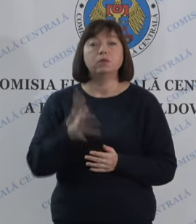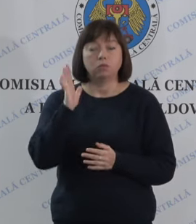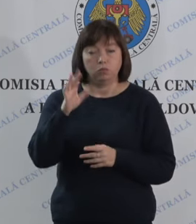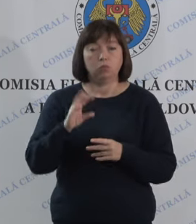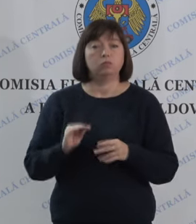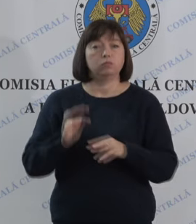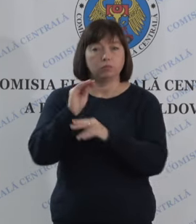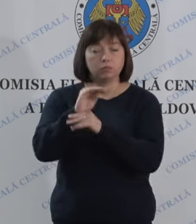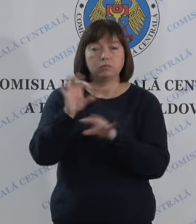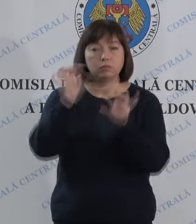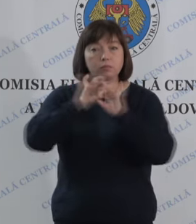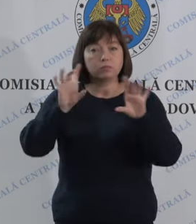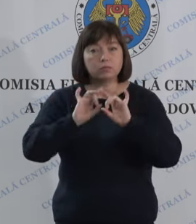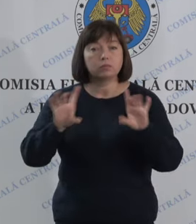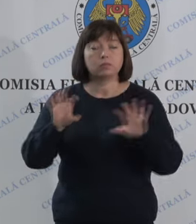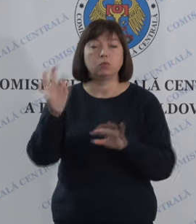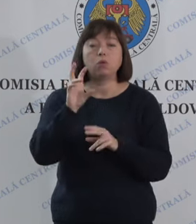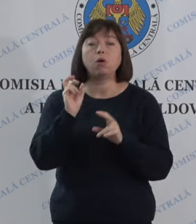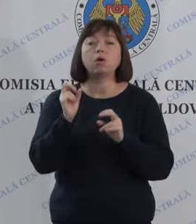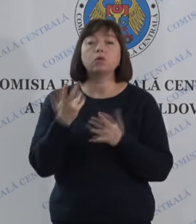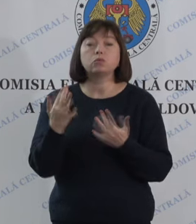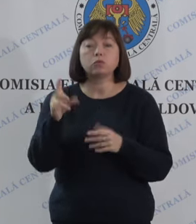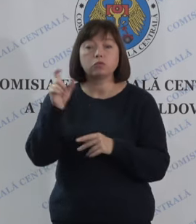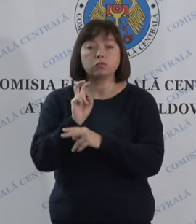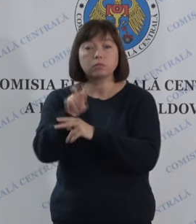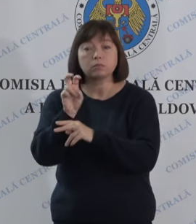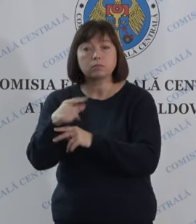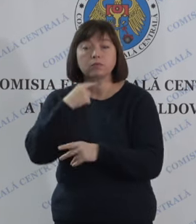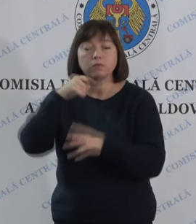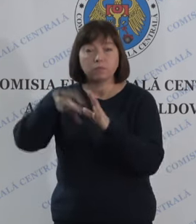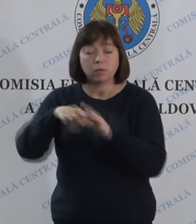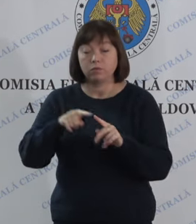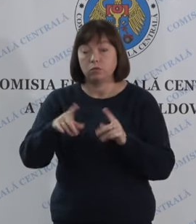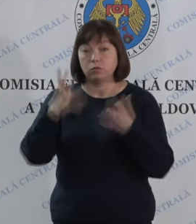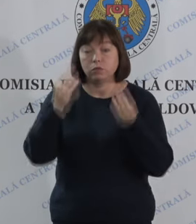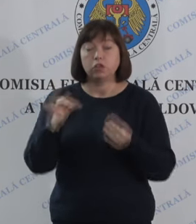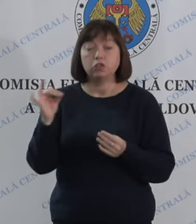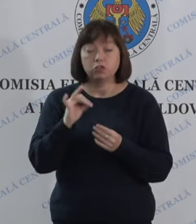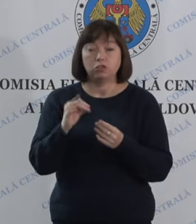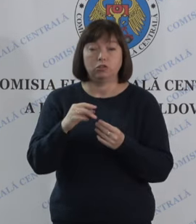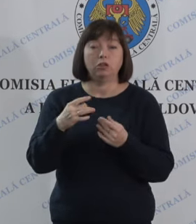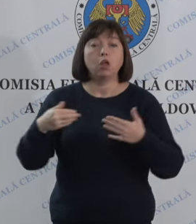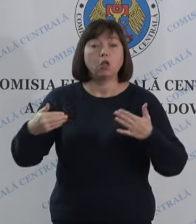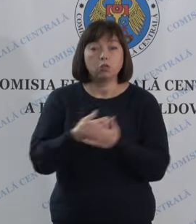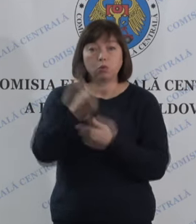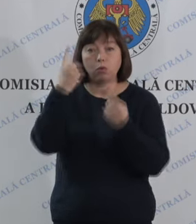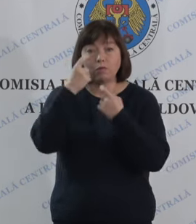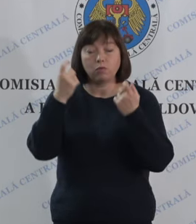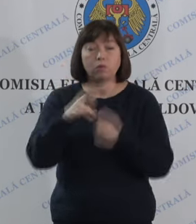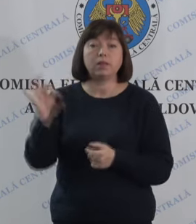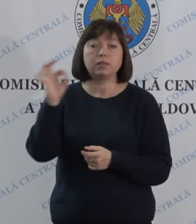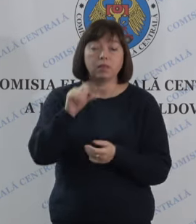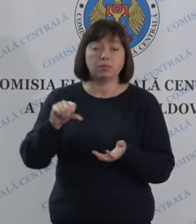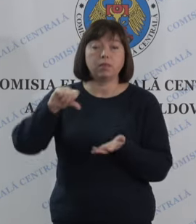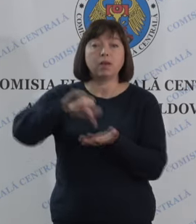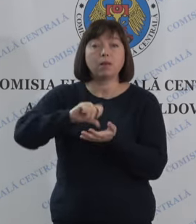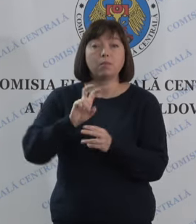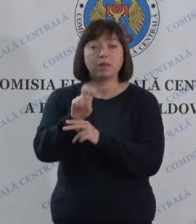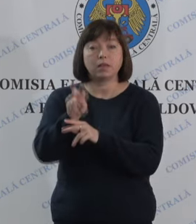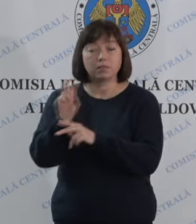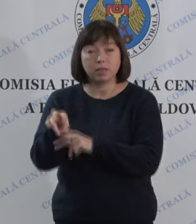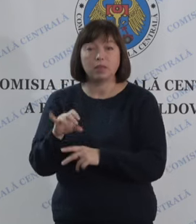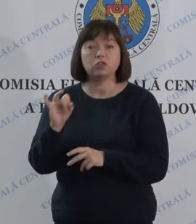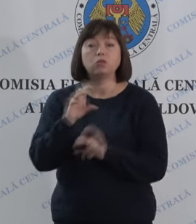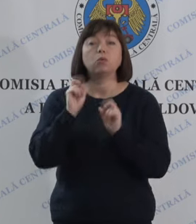la curent cu evoluția prezenței la vot pe parcursul zilei și cu date actualizate privind prezența și